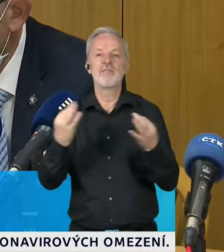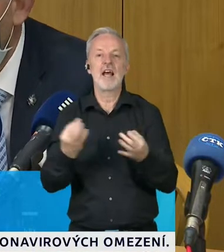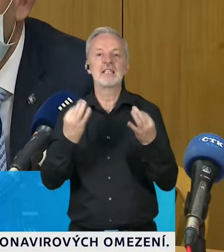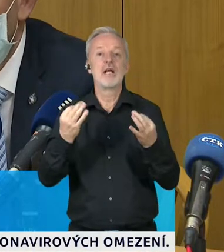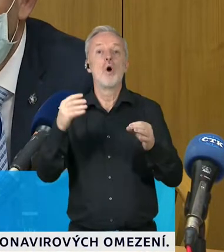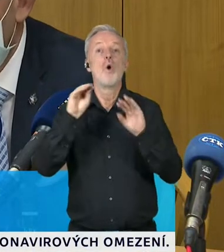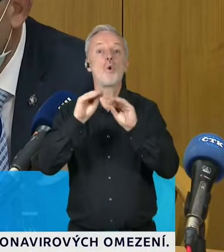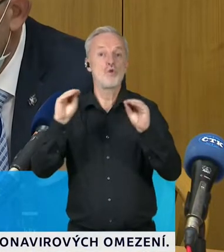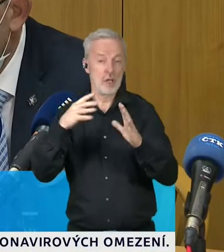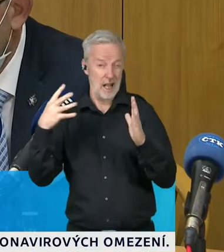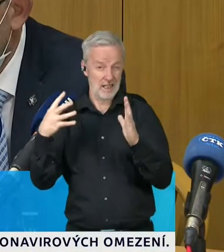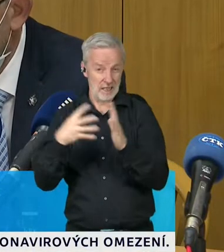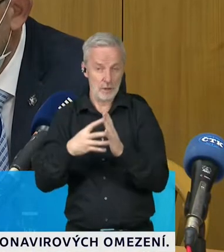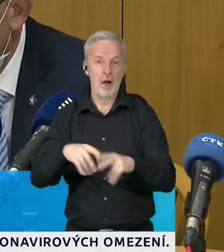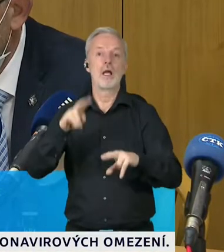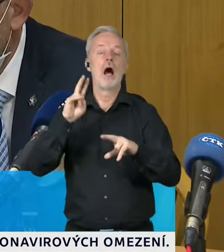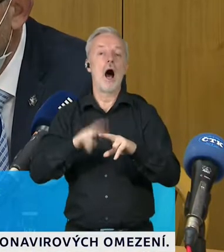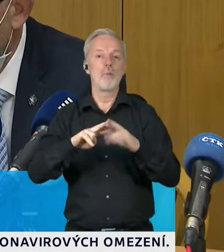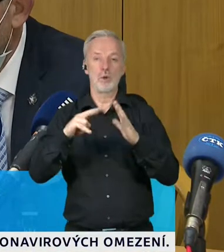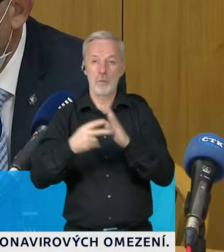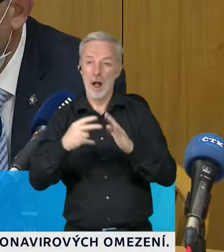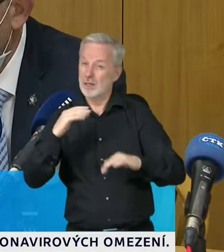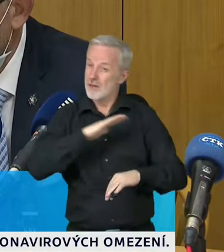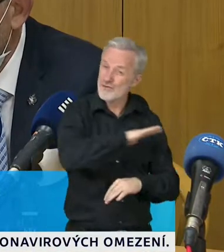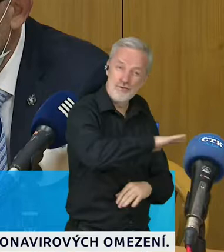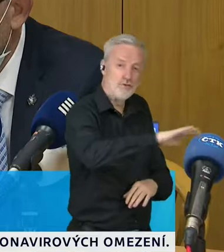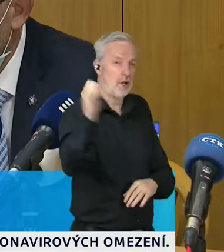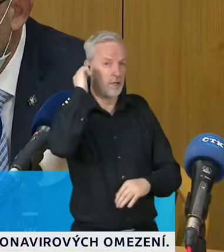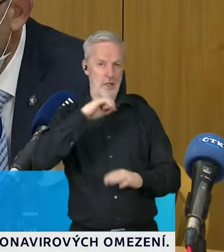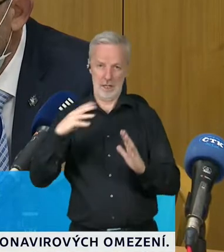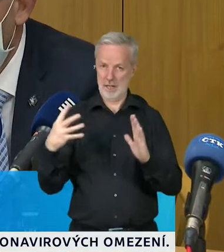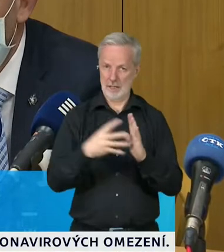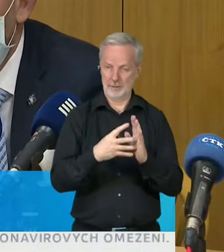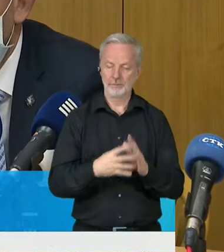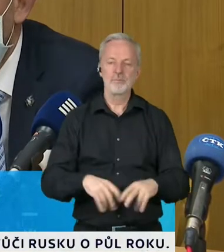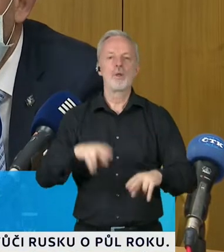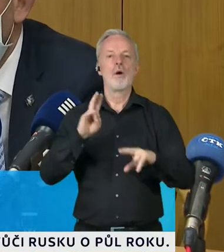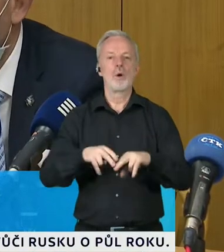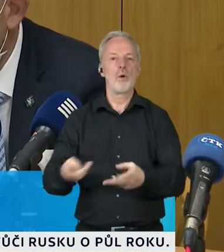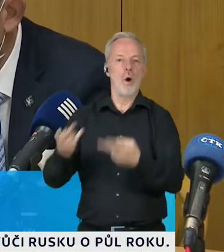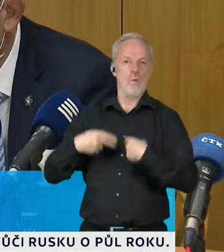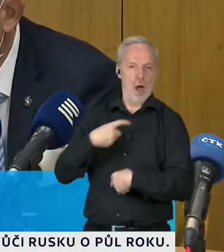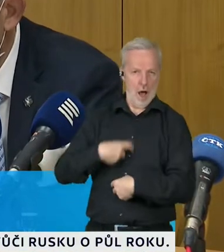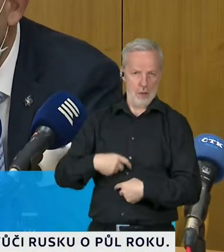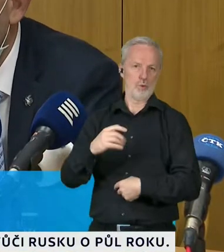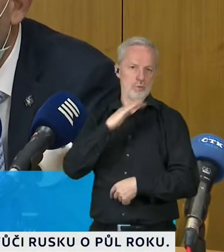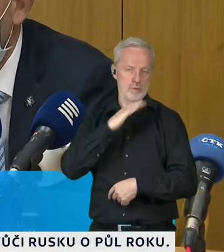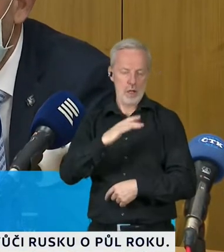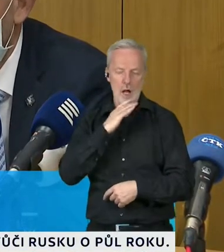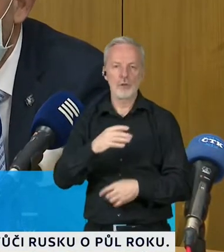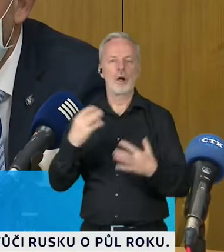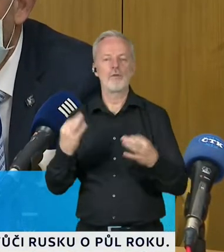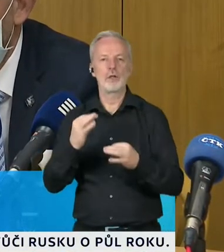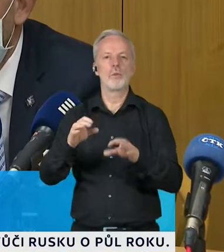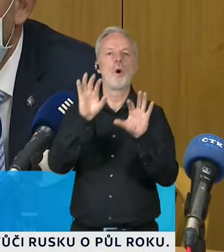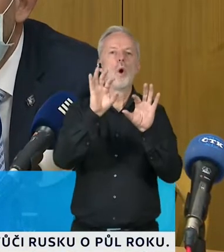naplánováno testování pro veřejnost. Já vás následně seznámím s průzkumem, který jsme zadali agentu řestem a týká